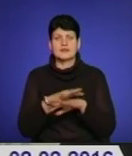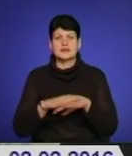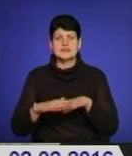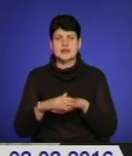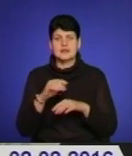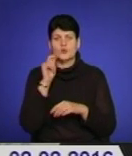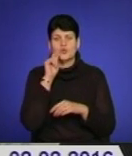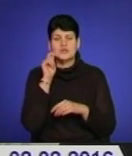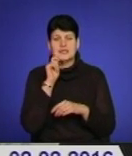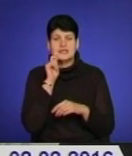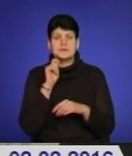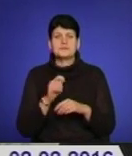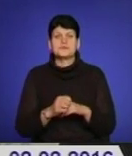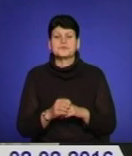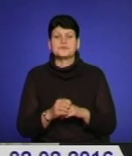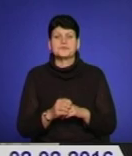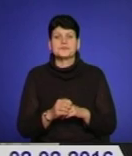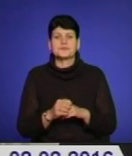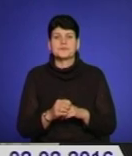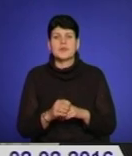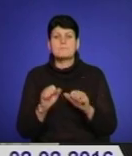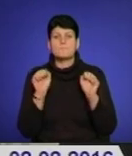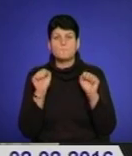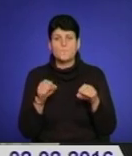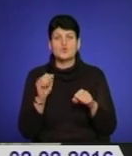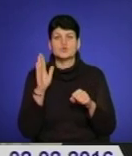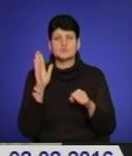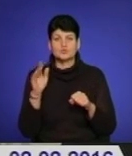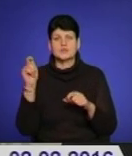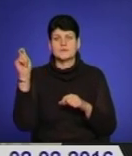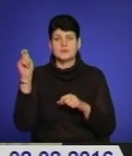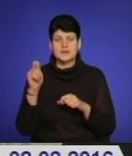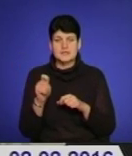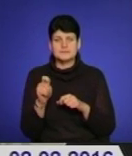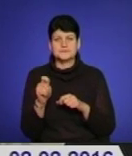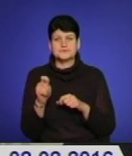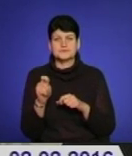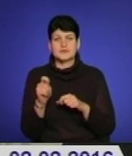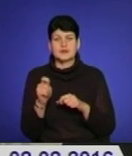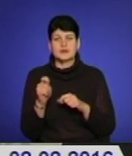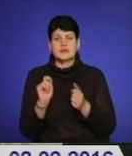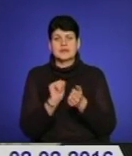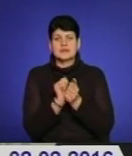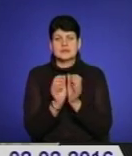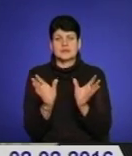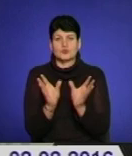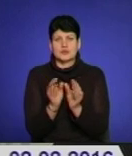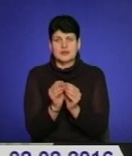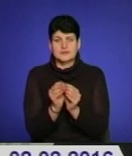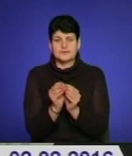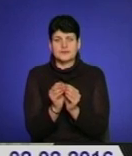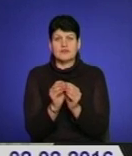все-таки може бути завіс, контакт тісний. Тобто